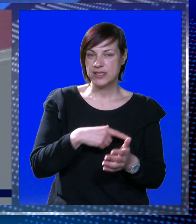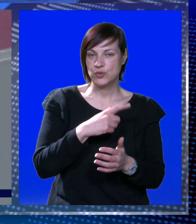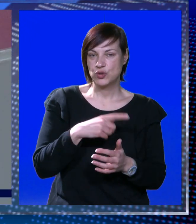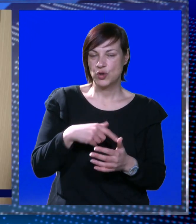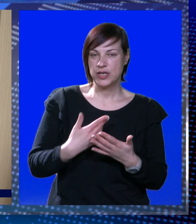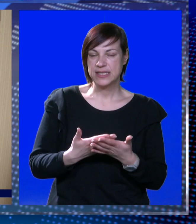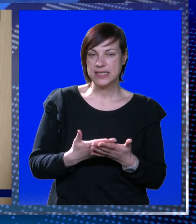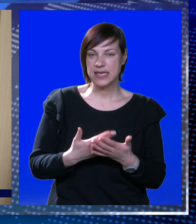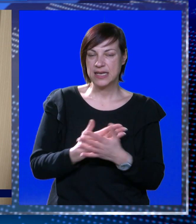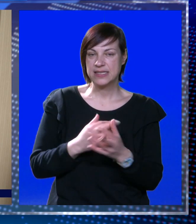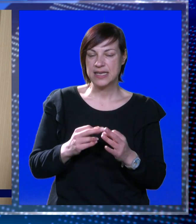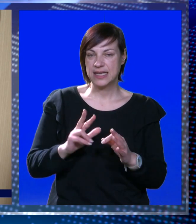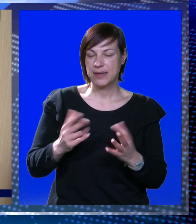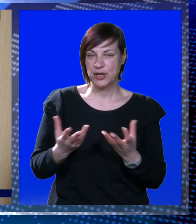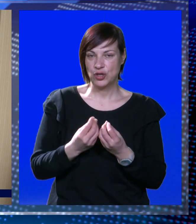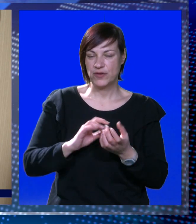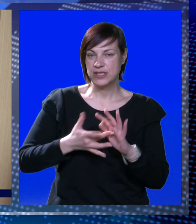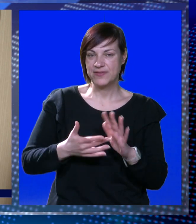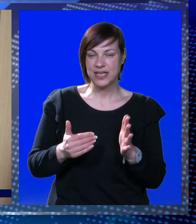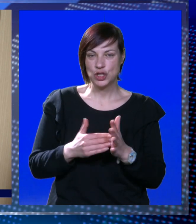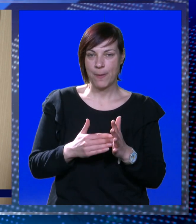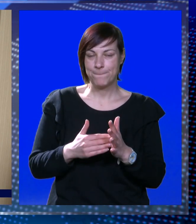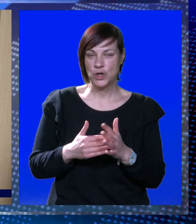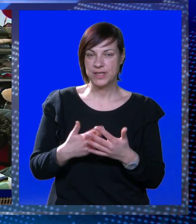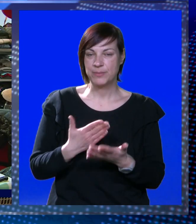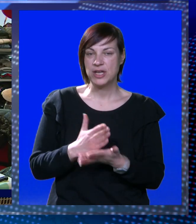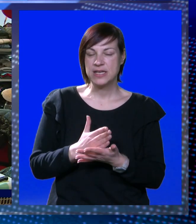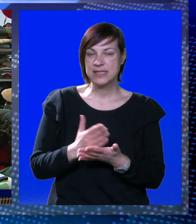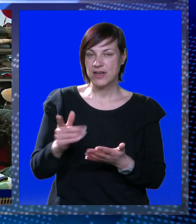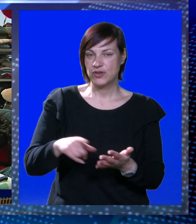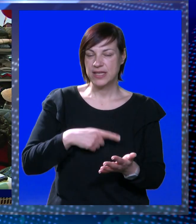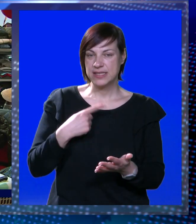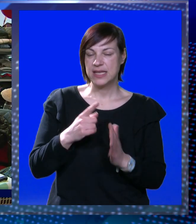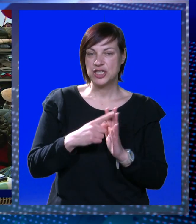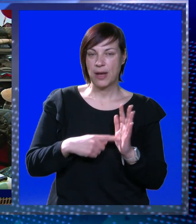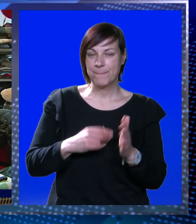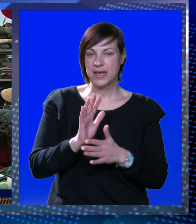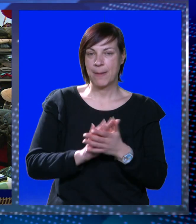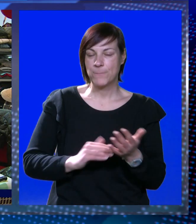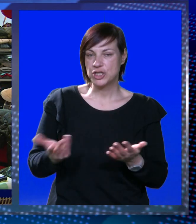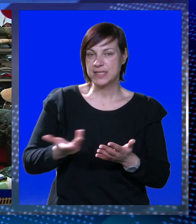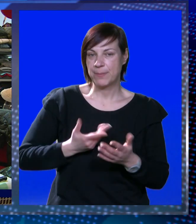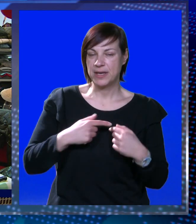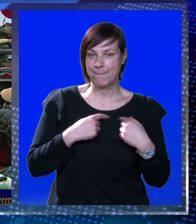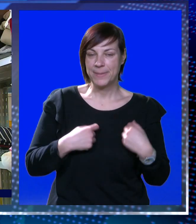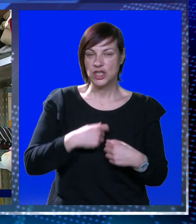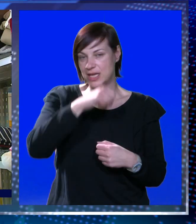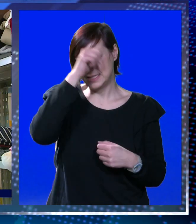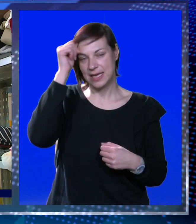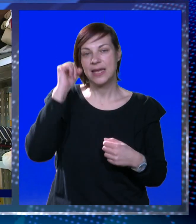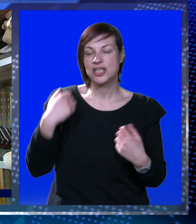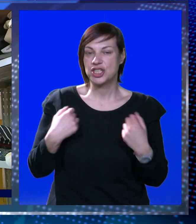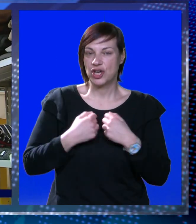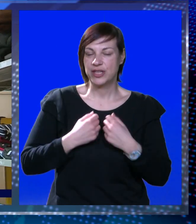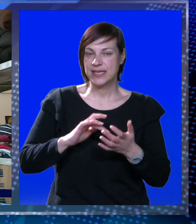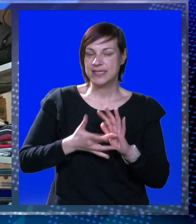korisnika i za njih ističe Busanić, imaju dovoljno svega što im je potrebno. Svakako će tijekom sljedećeg mjeseca početi za primanje donacija ljetne